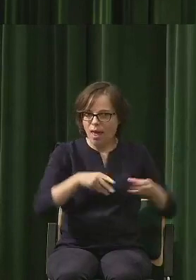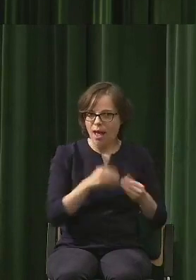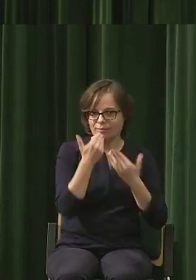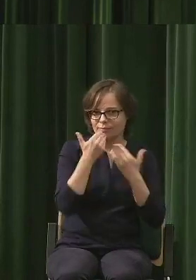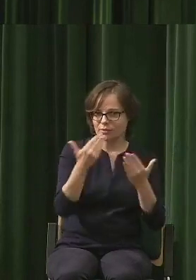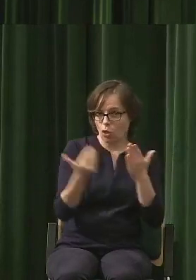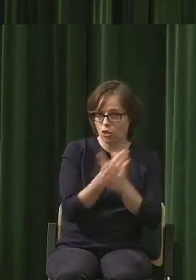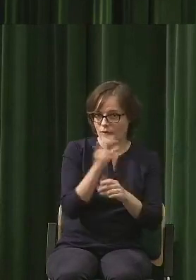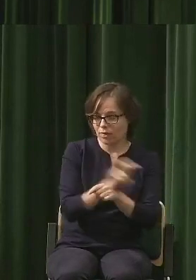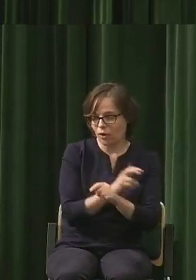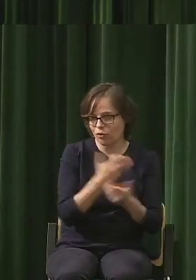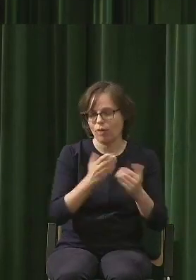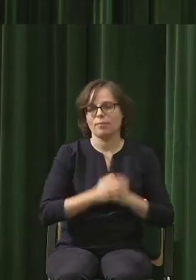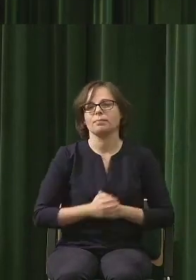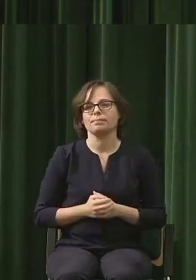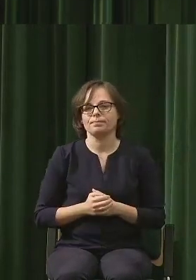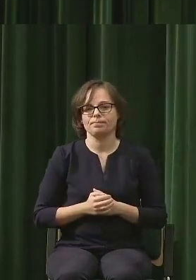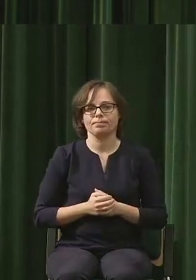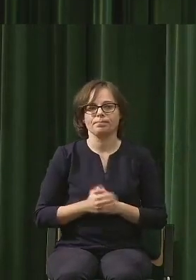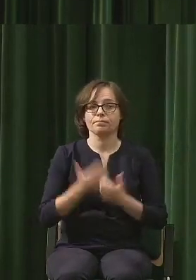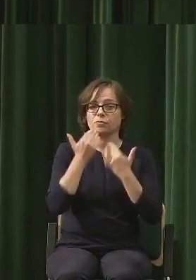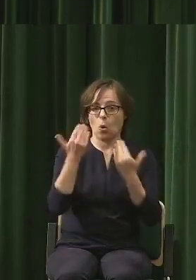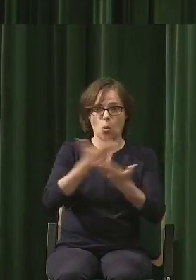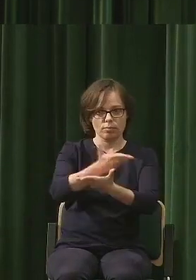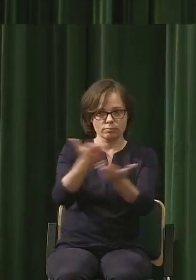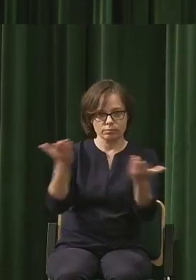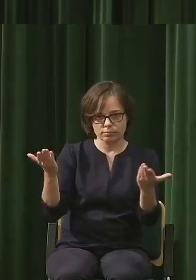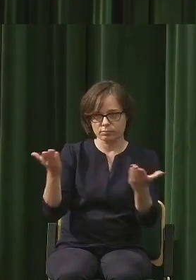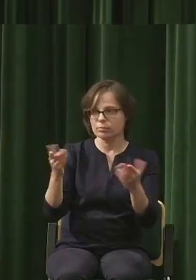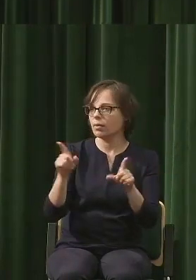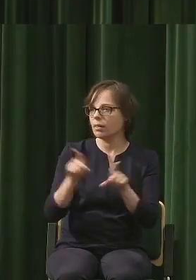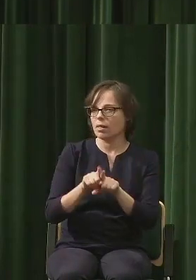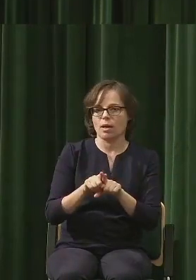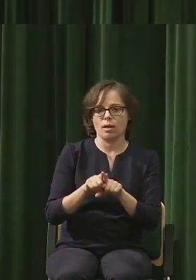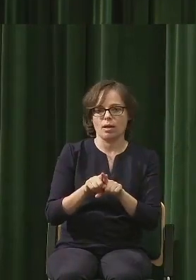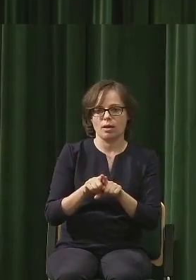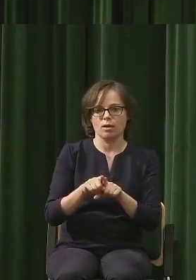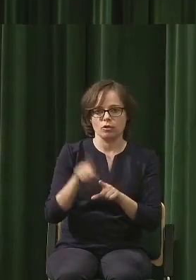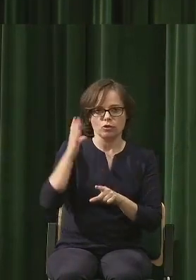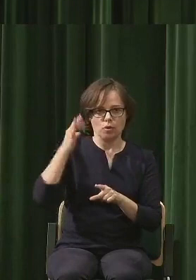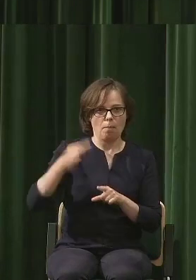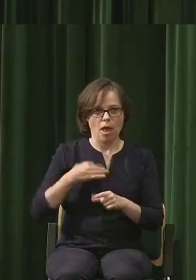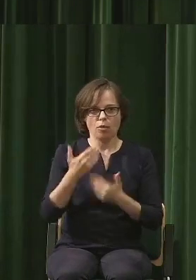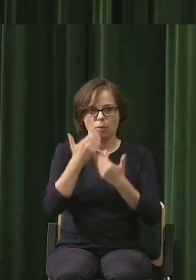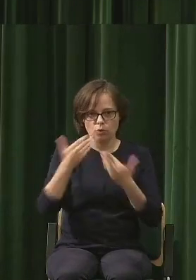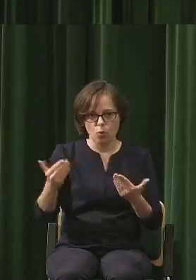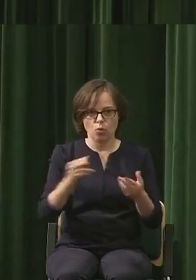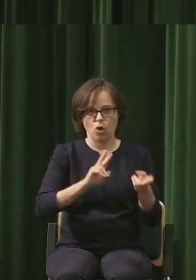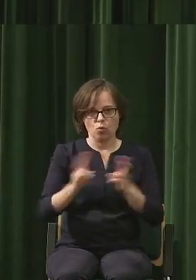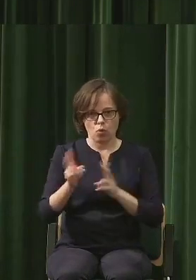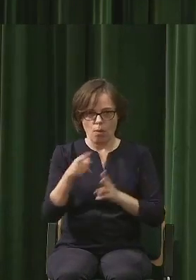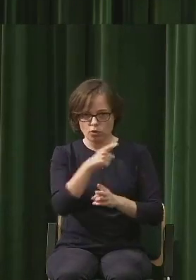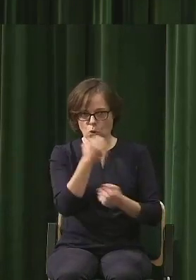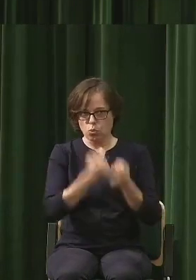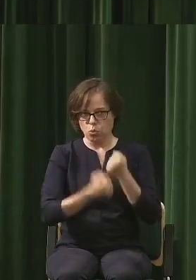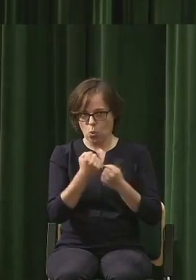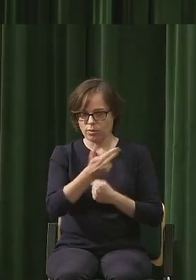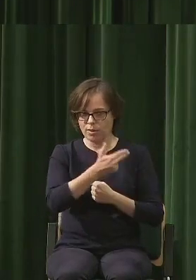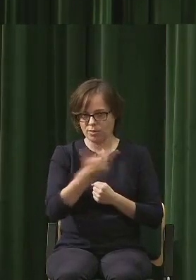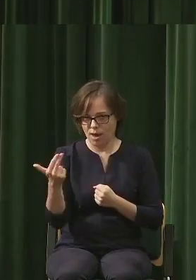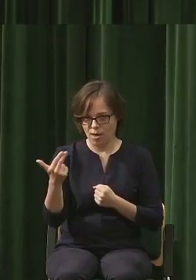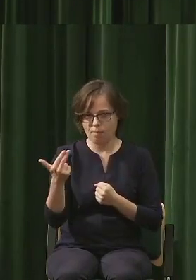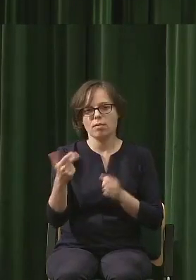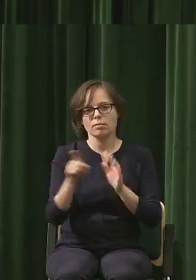właśnie nowym technologiom. Państwu dziękuję, Paniom za pomoc w przekładaniu tej trudnej materii też dla